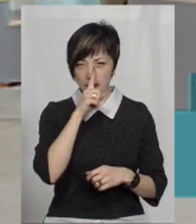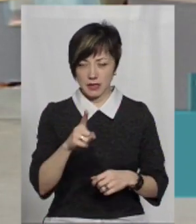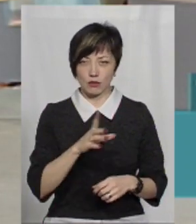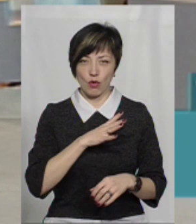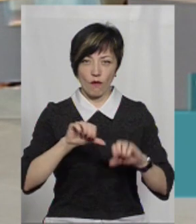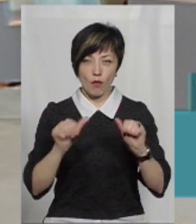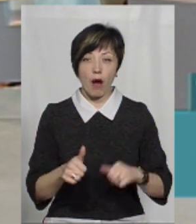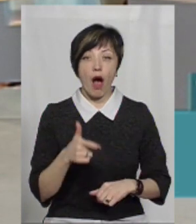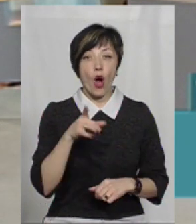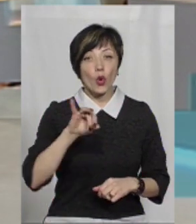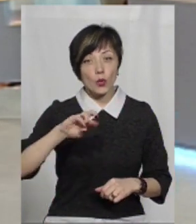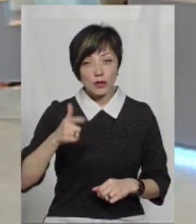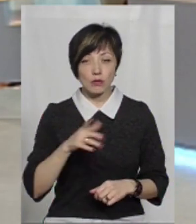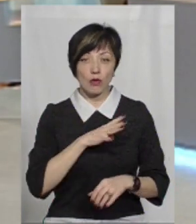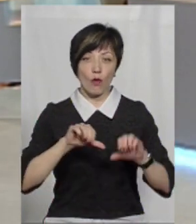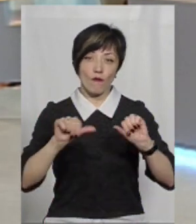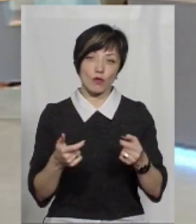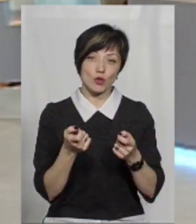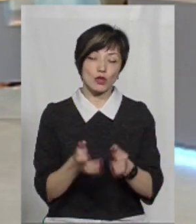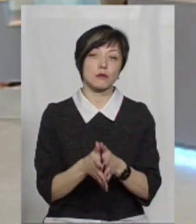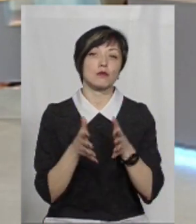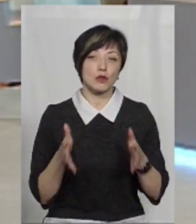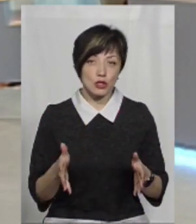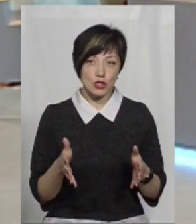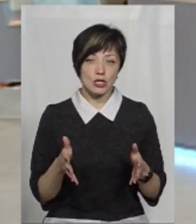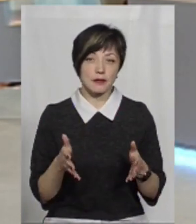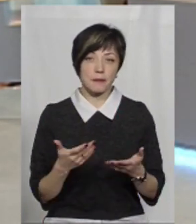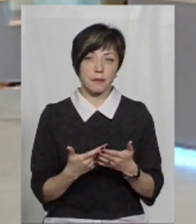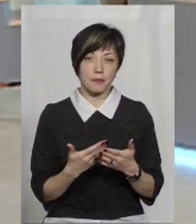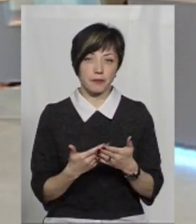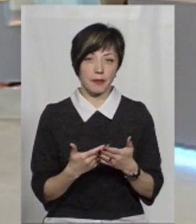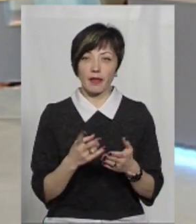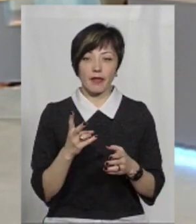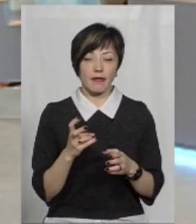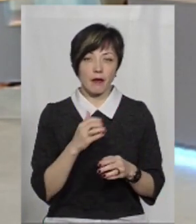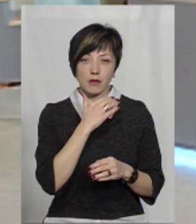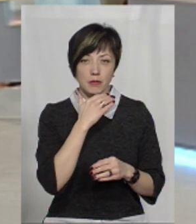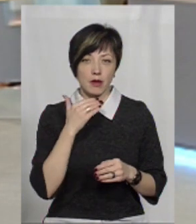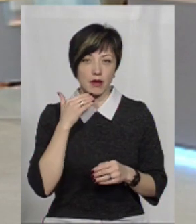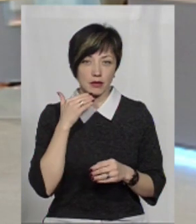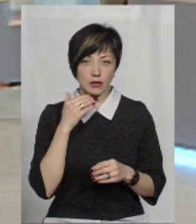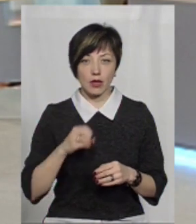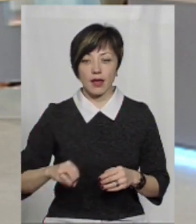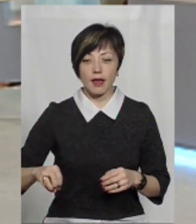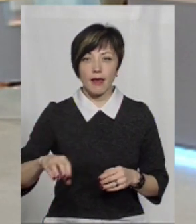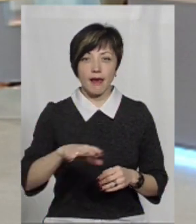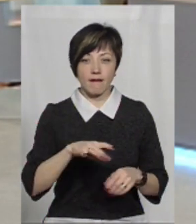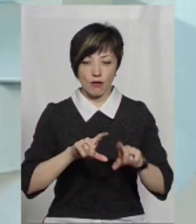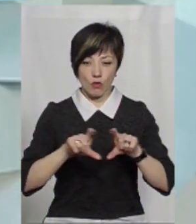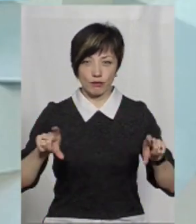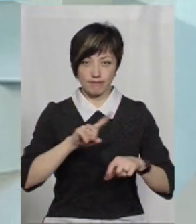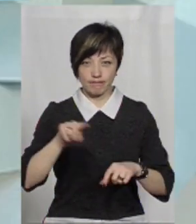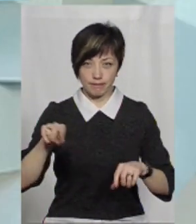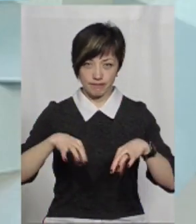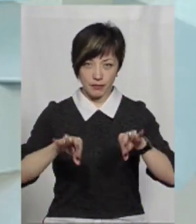місяць. В грудні вже було оформлено трошки більше, тоді, що також незначна кількість євроблях оформлялась,